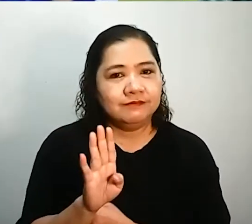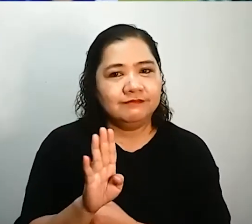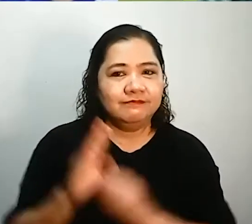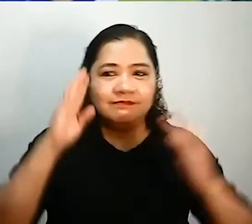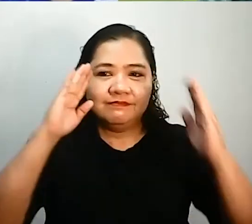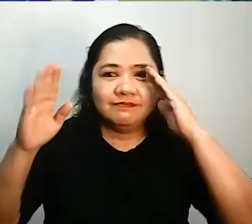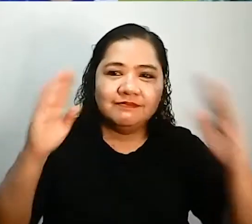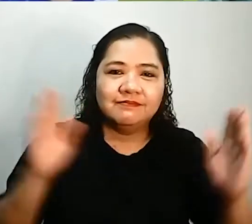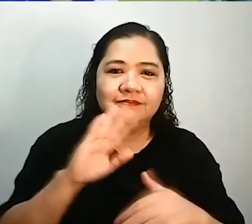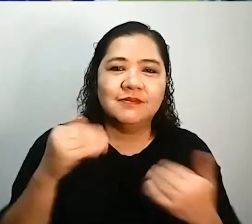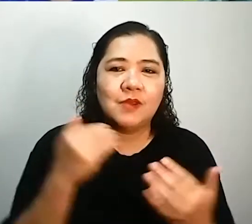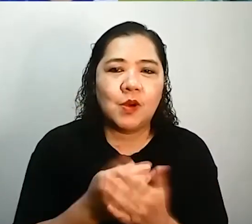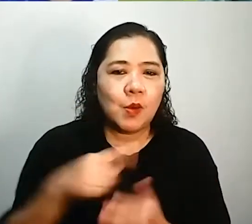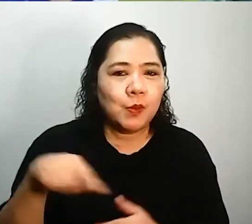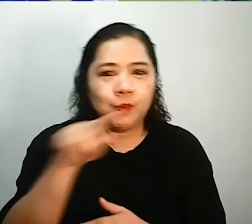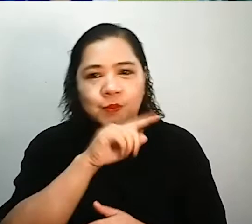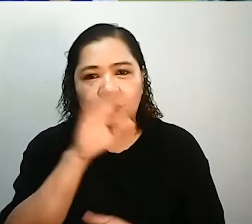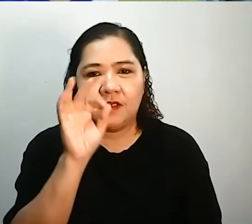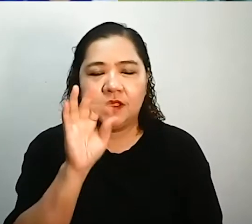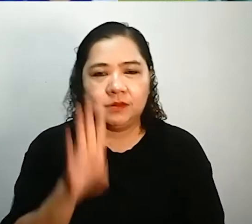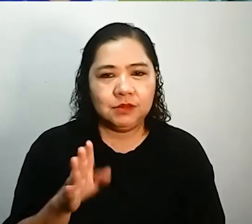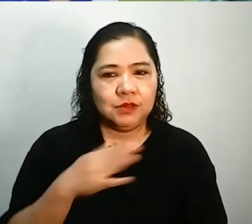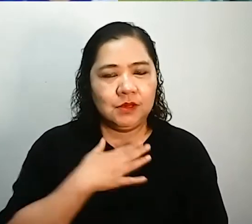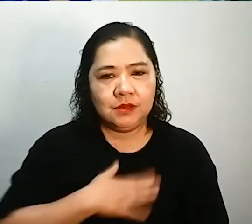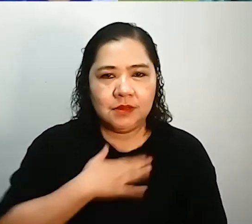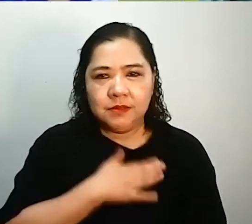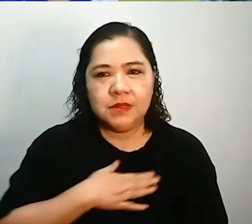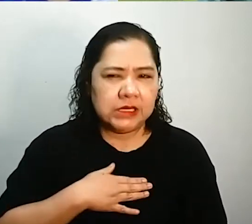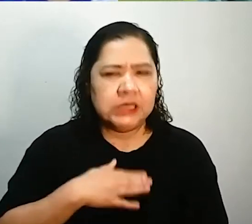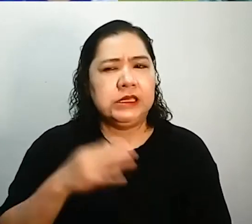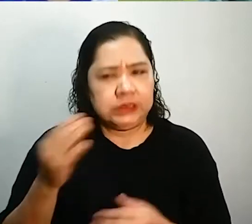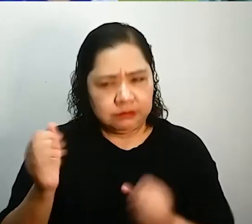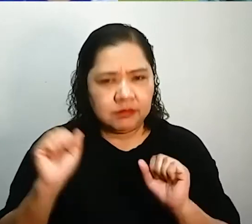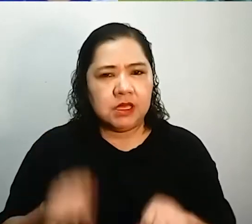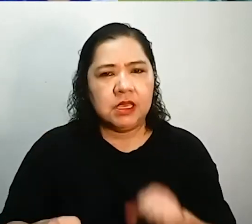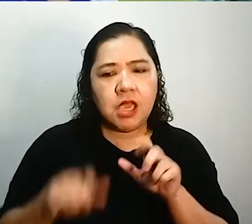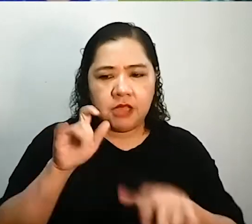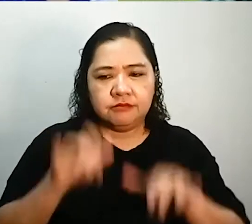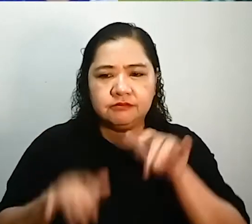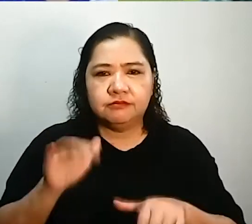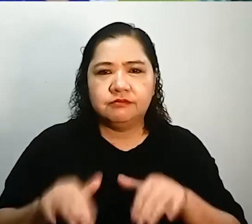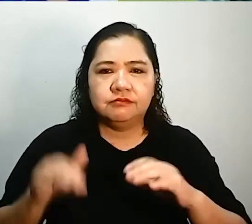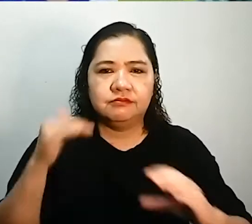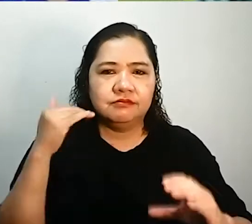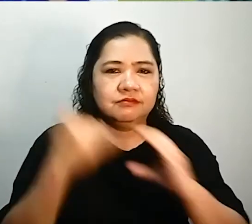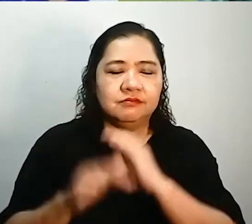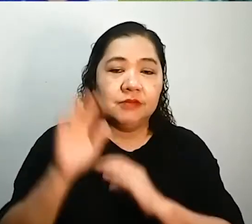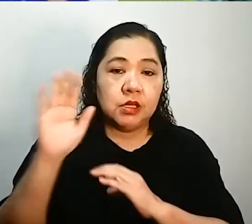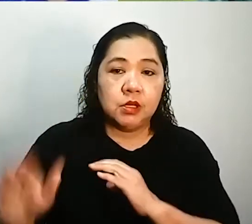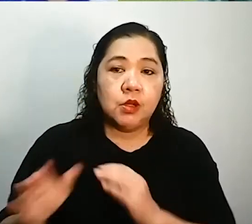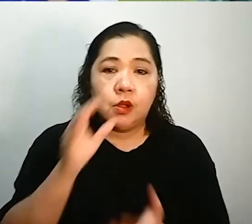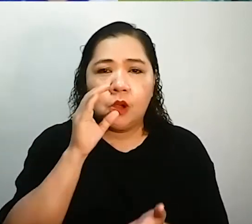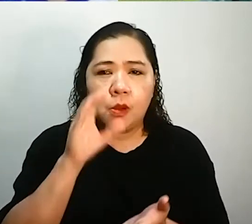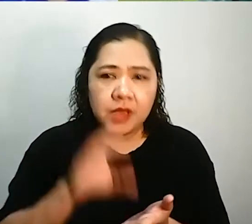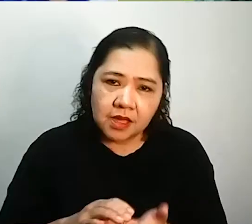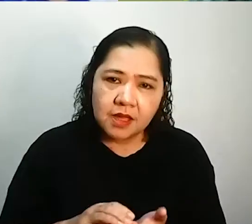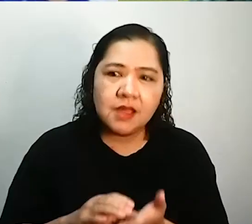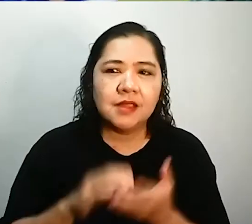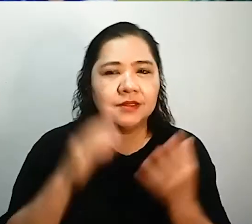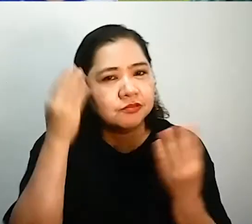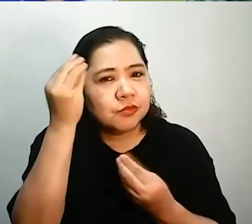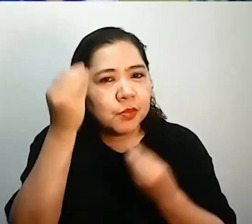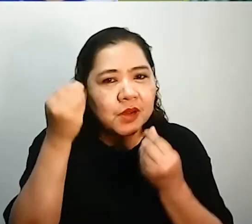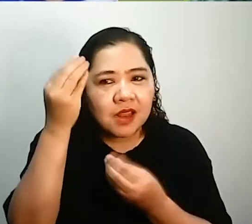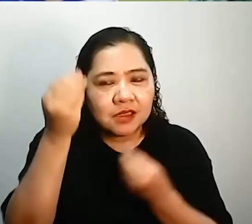Facebook, please feel free to type in your greetings, your questions, your comments, at yung mga reflections nyo. Yun yung precious,